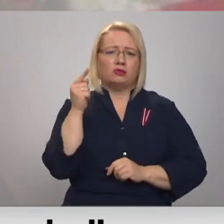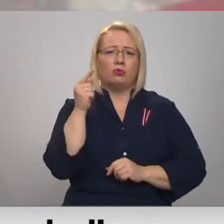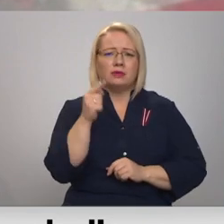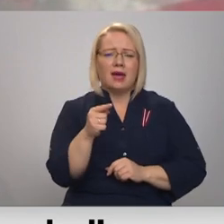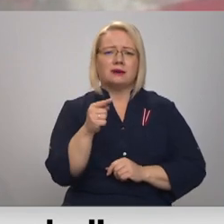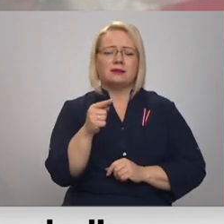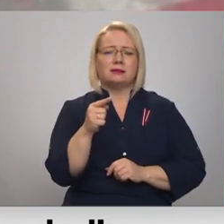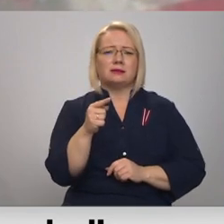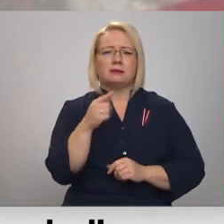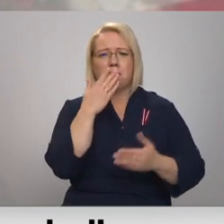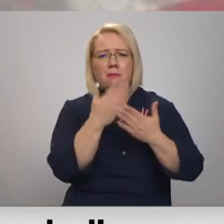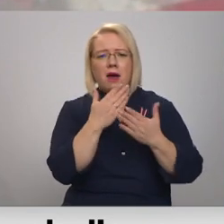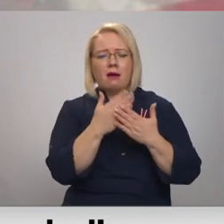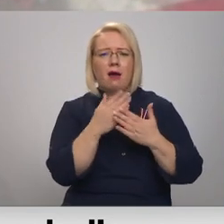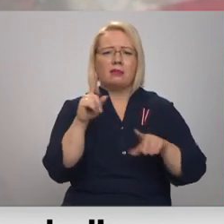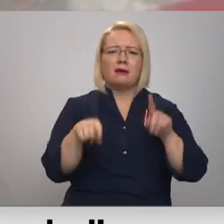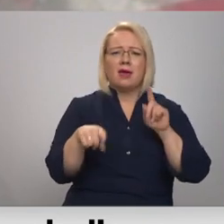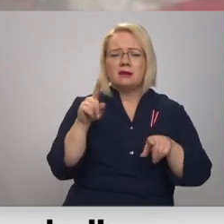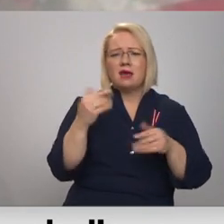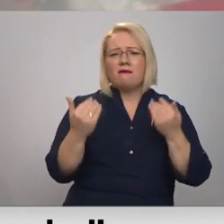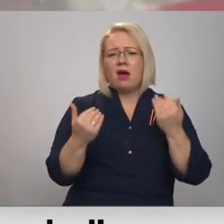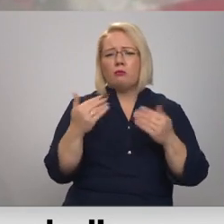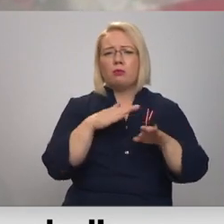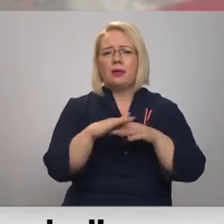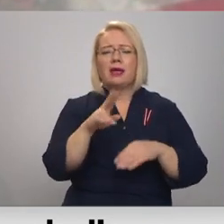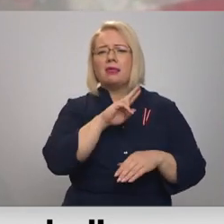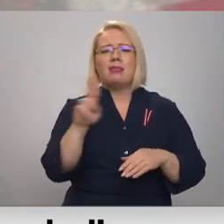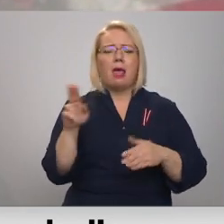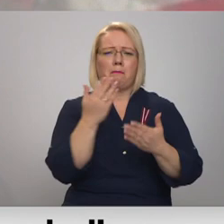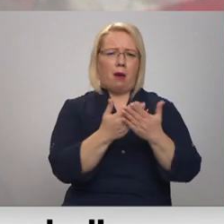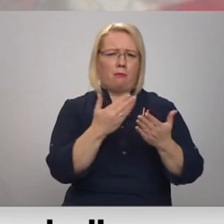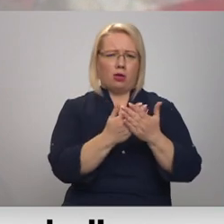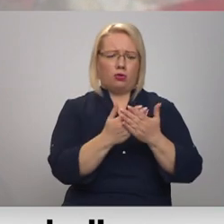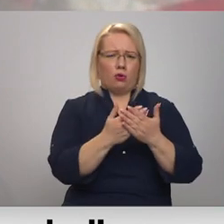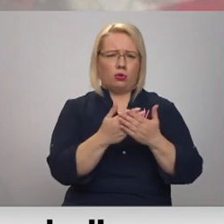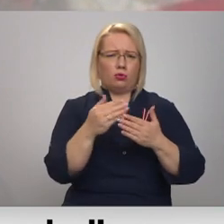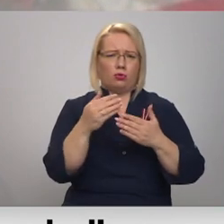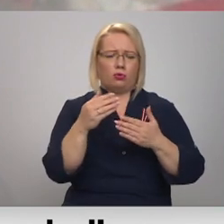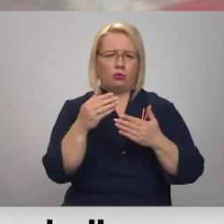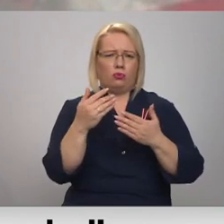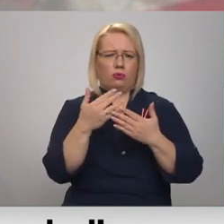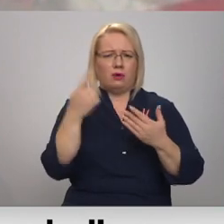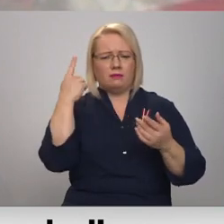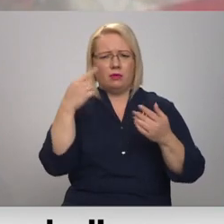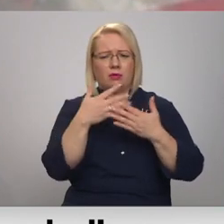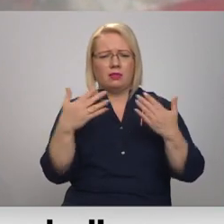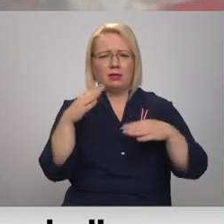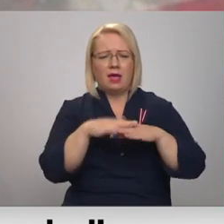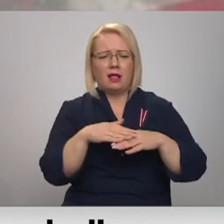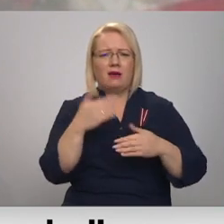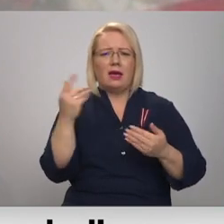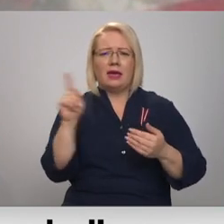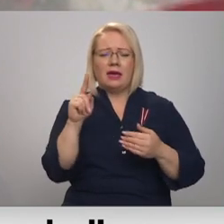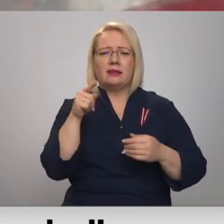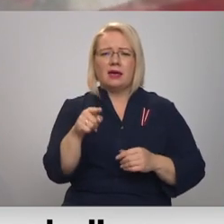iezīmējas. Reizēm varbūt pilnīgi nepamatotu kolīziju dēļ. Jūs redzat, ir kaut kas tāds, kas šo plaisu